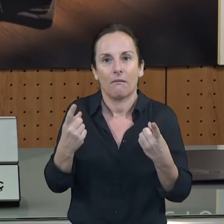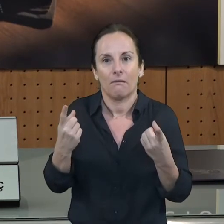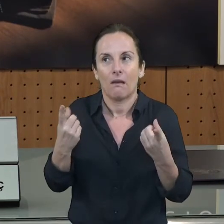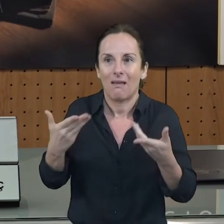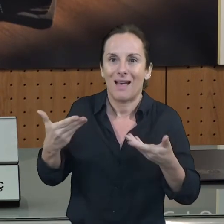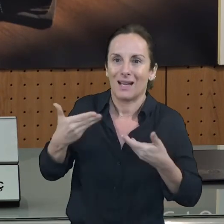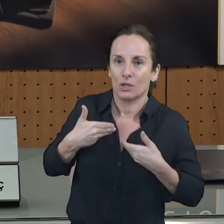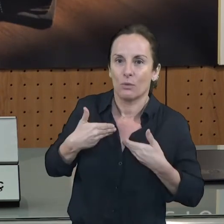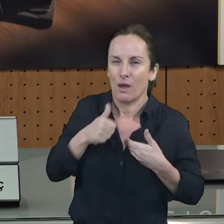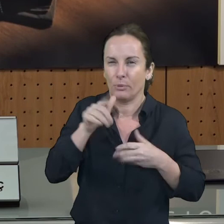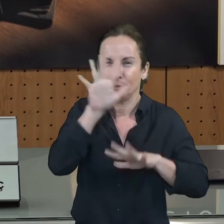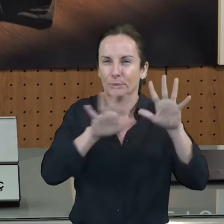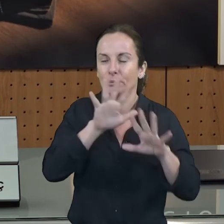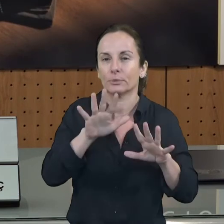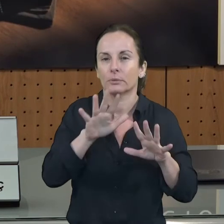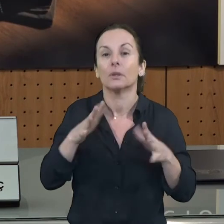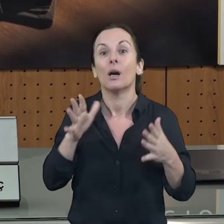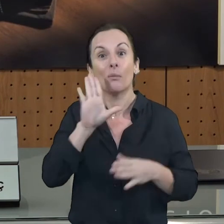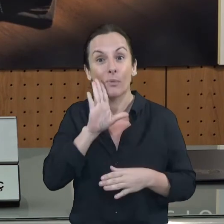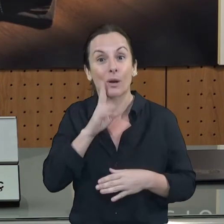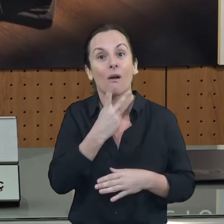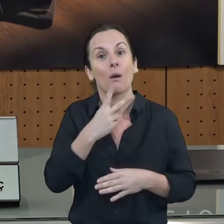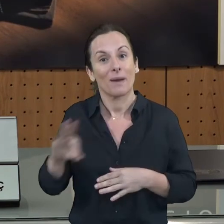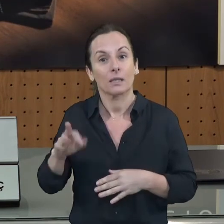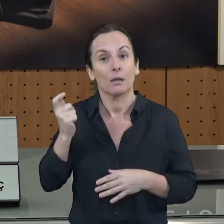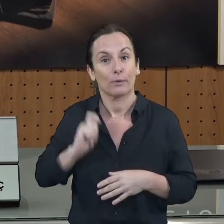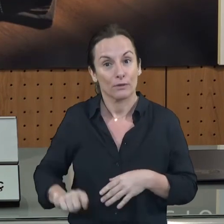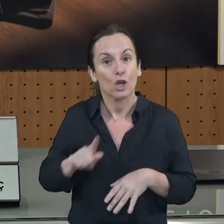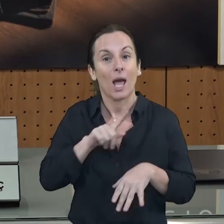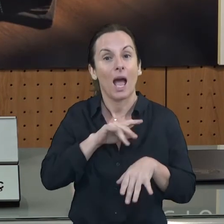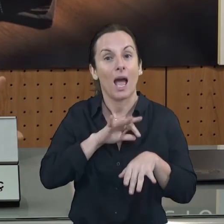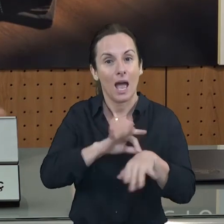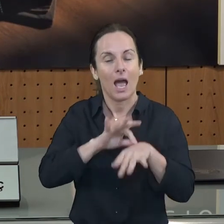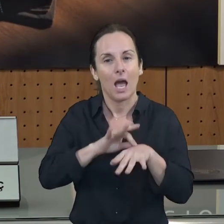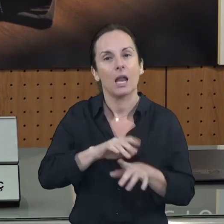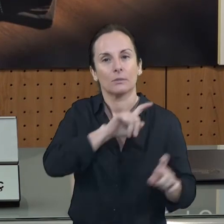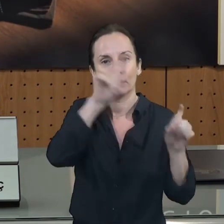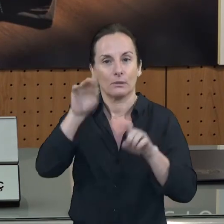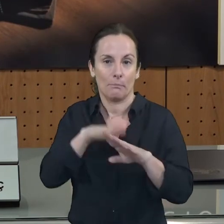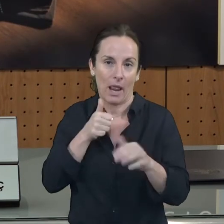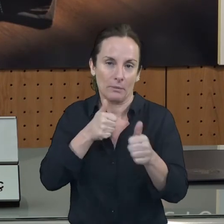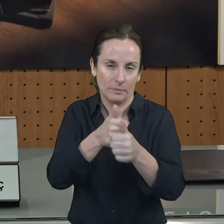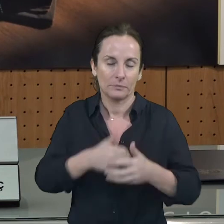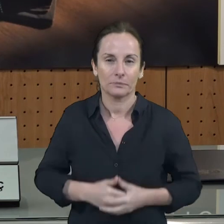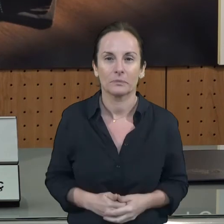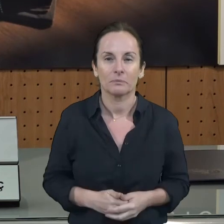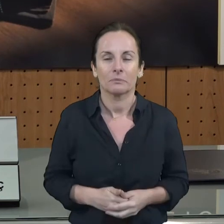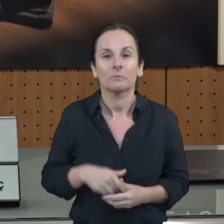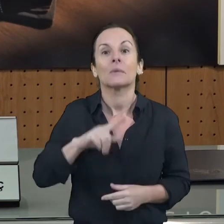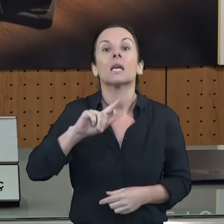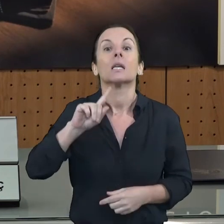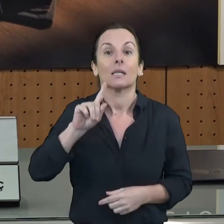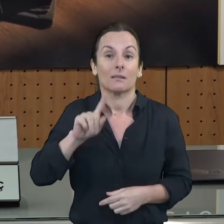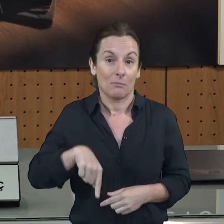els municipis, sobretot en els professionals que estan en els diferents municipis. I després, com deia, la col·laboració en la cambra per tramitar tota